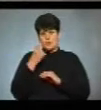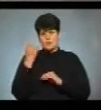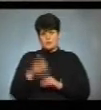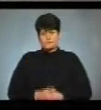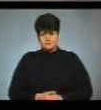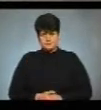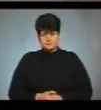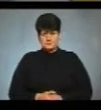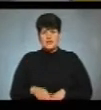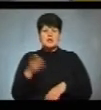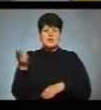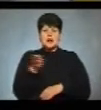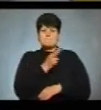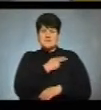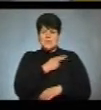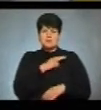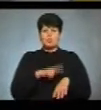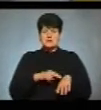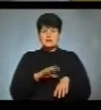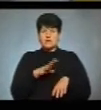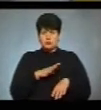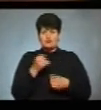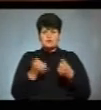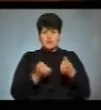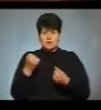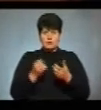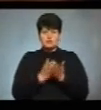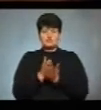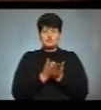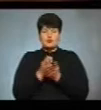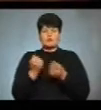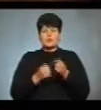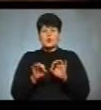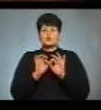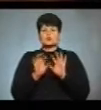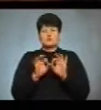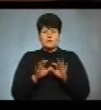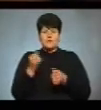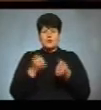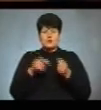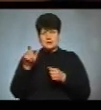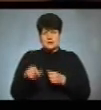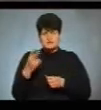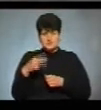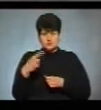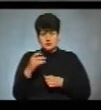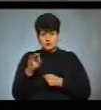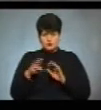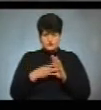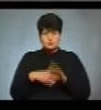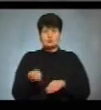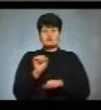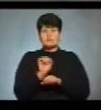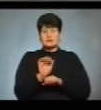Капітан поліції Віталій Горожанський, який перебував за кермом службового автомобіля «Ренодастер», розповів, водія ВАЗ-2108 зупинили,